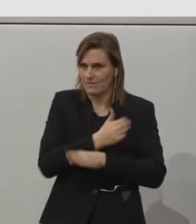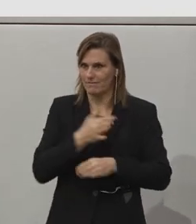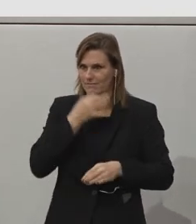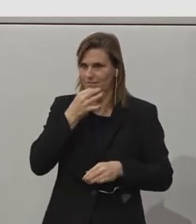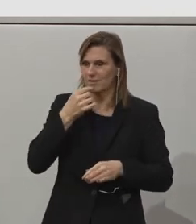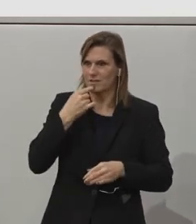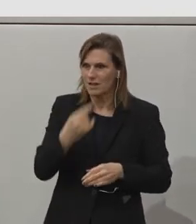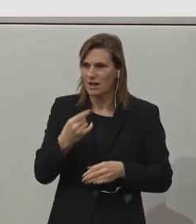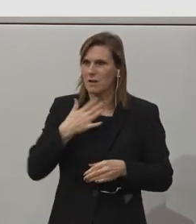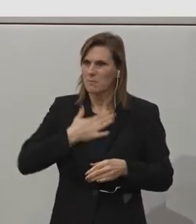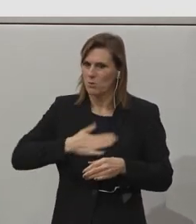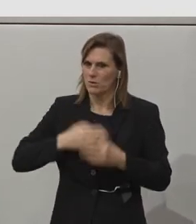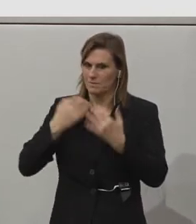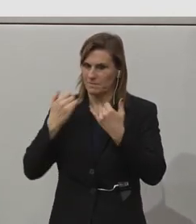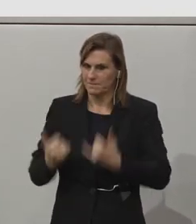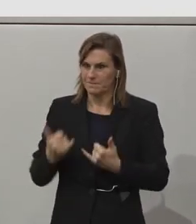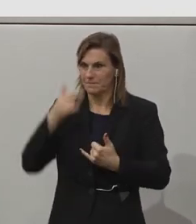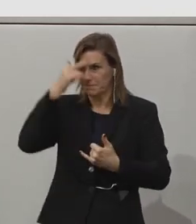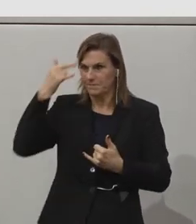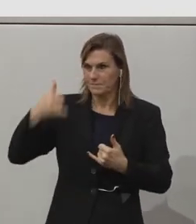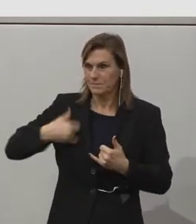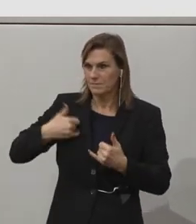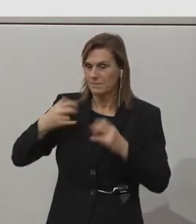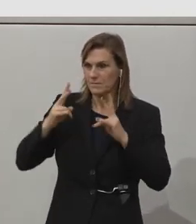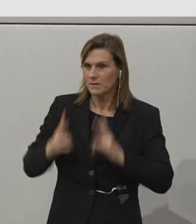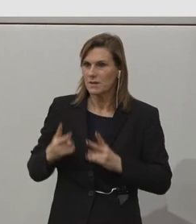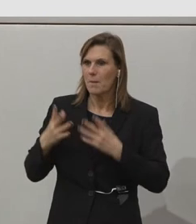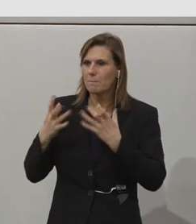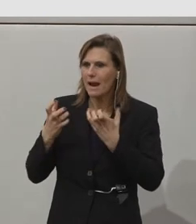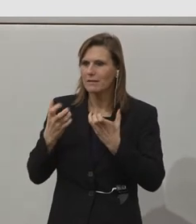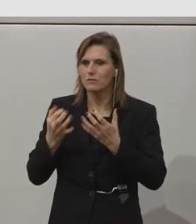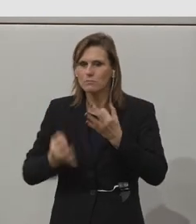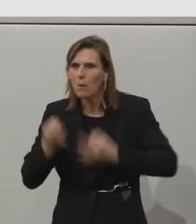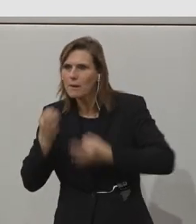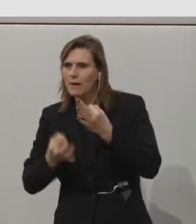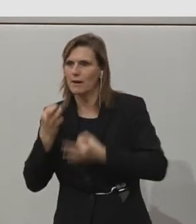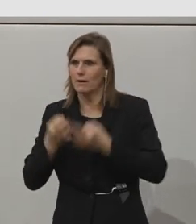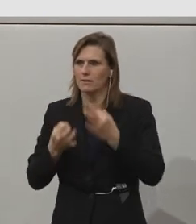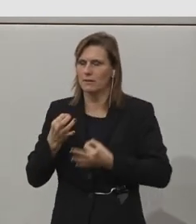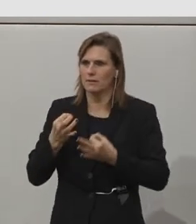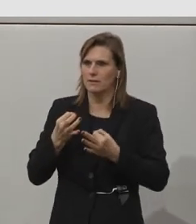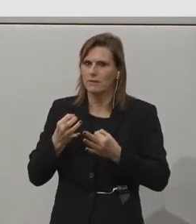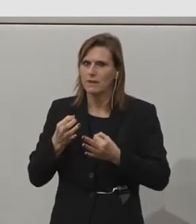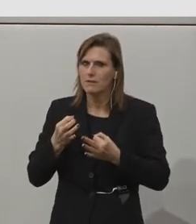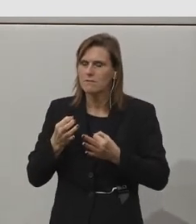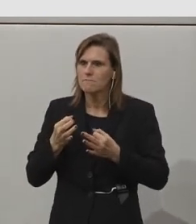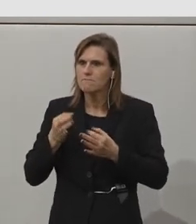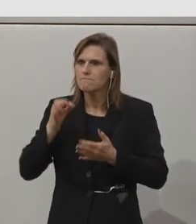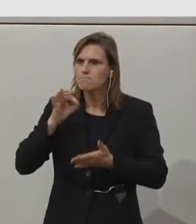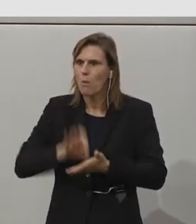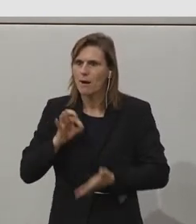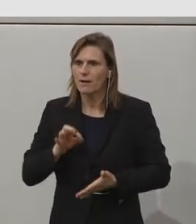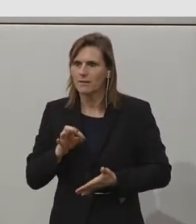wir wollen dadurch die Jugendlichen die Möglichkeit haben, sich praktisch auszuprobieren, diesen Schlüsselmoment gemeinsam mit den